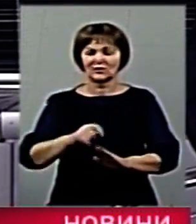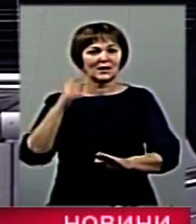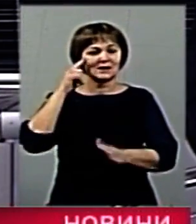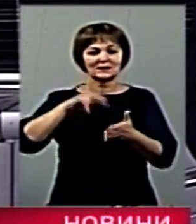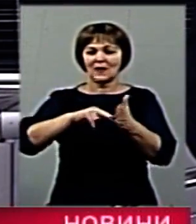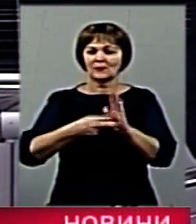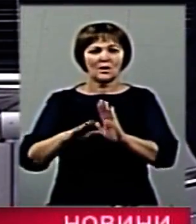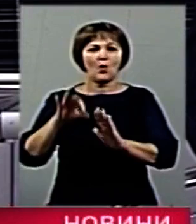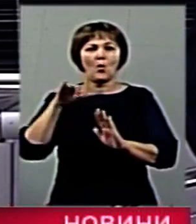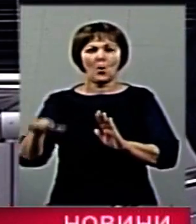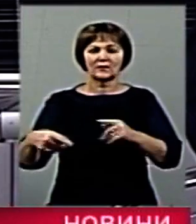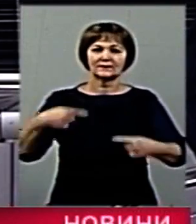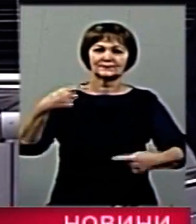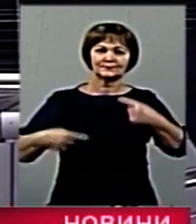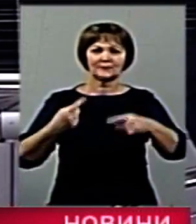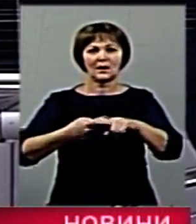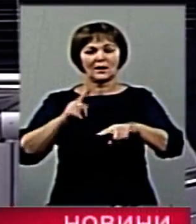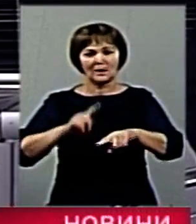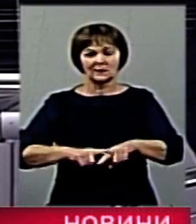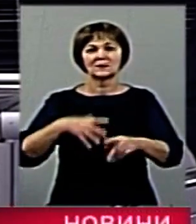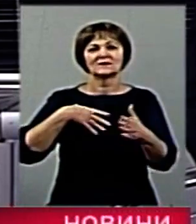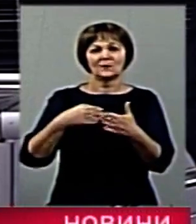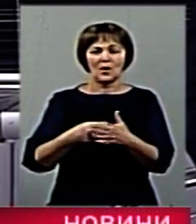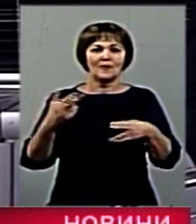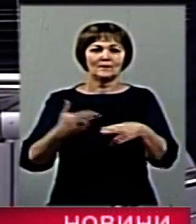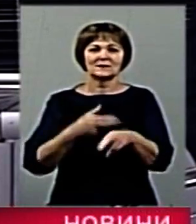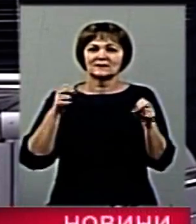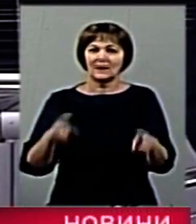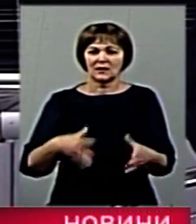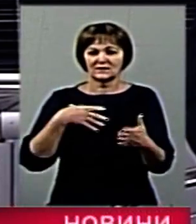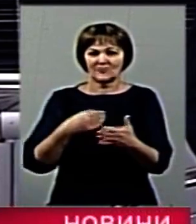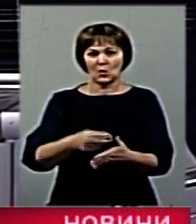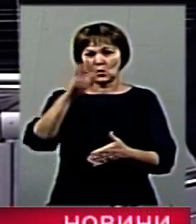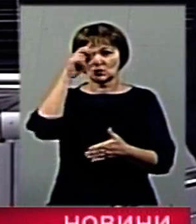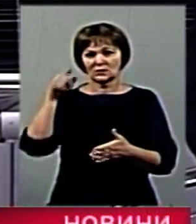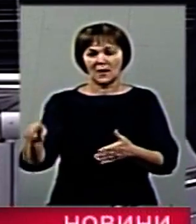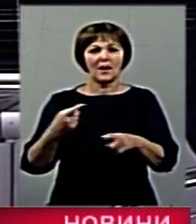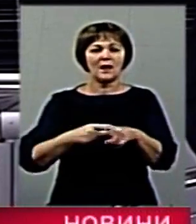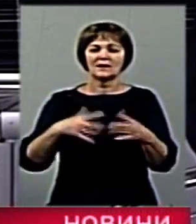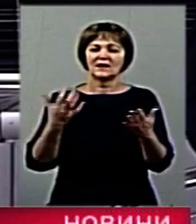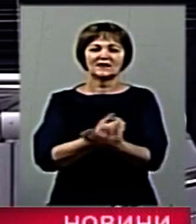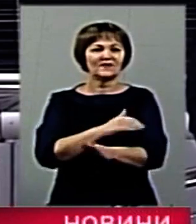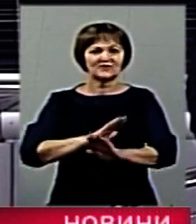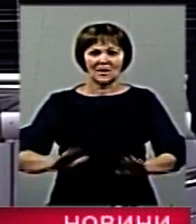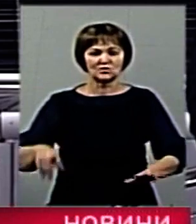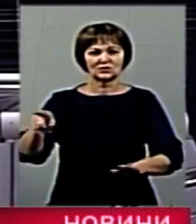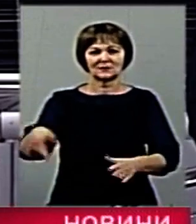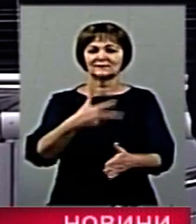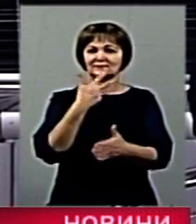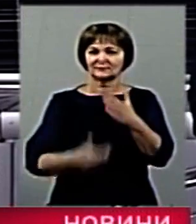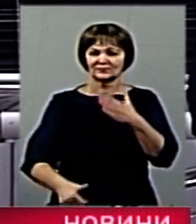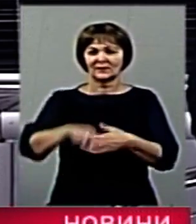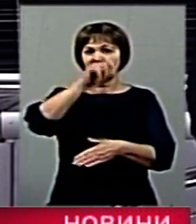планувалося через расові упередження та задля державної безпеки Третього Рейху. Невдача теорії близьковичної війни змусило нацистське